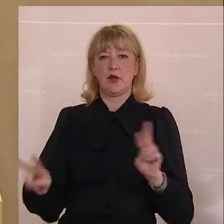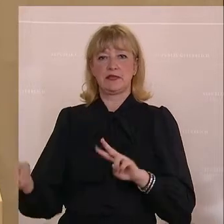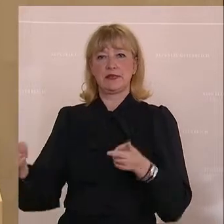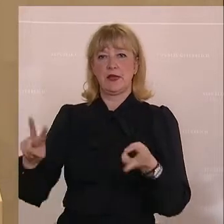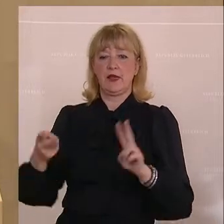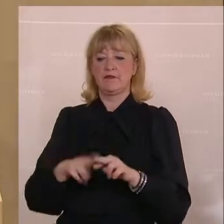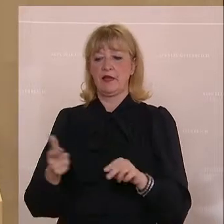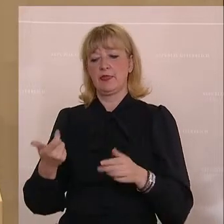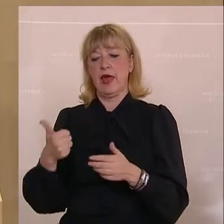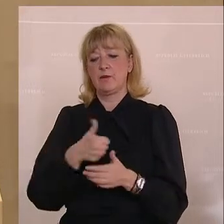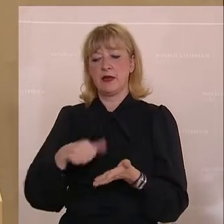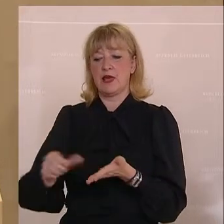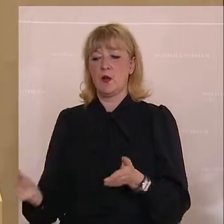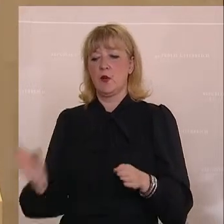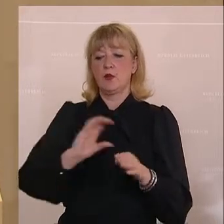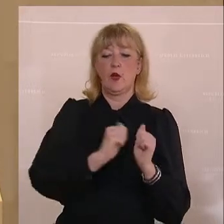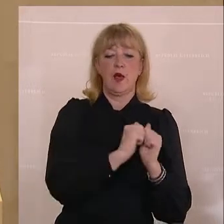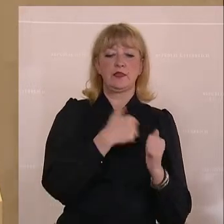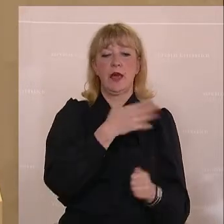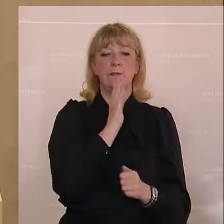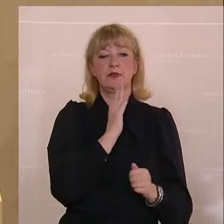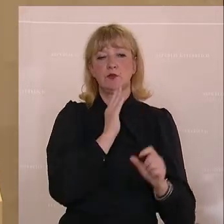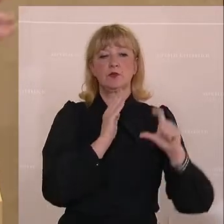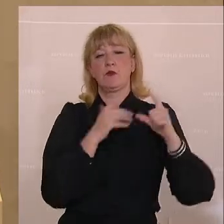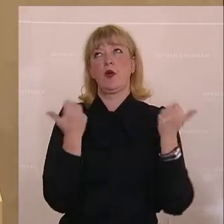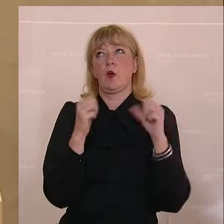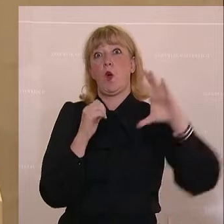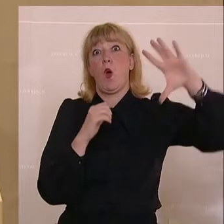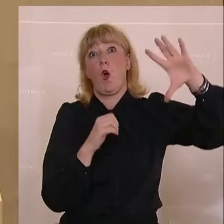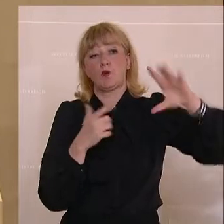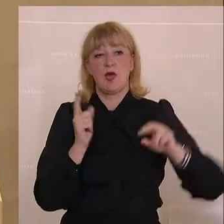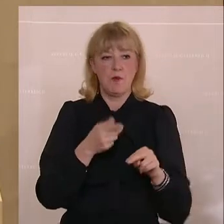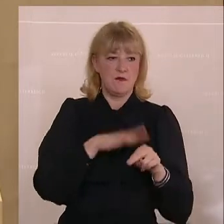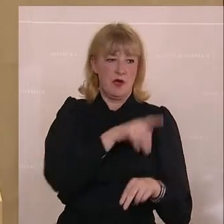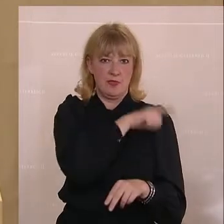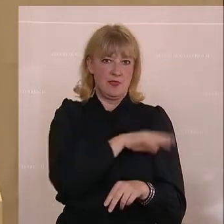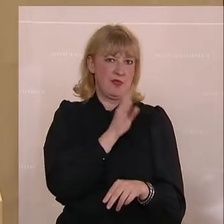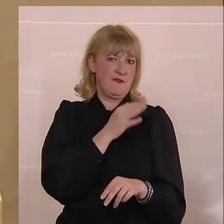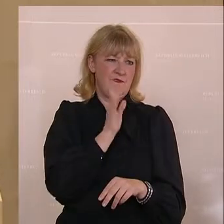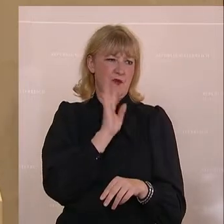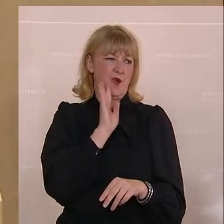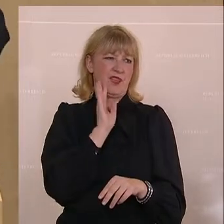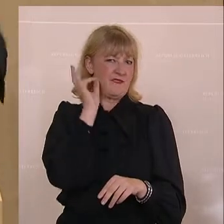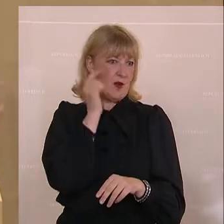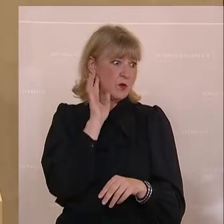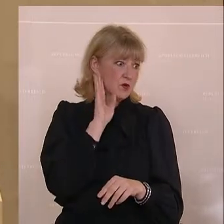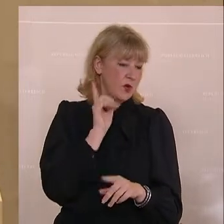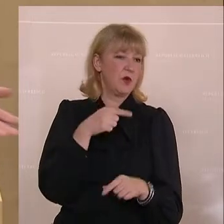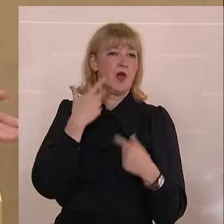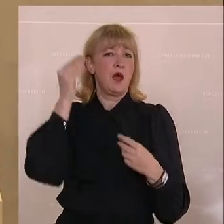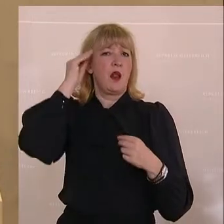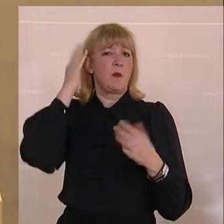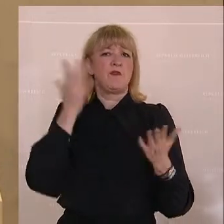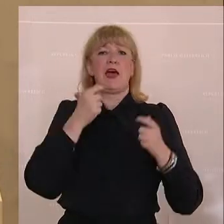ja wenn man die da zurechnet, dann ist ja die Pensionserhöhung eh so groß. Und wenn Sie meiner Vorrednerin zugehört haben, dann hat sie erklärt, wir werden die